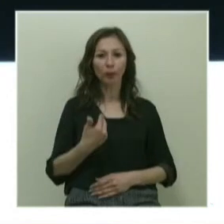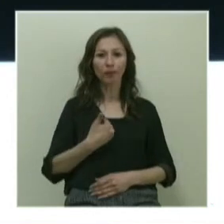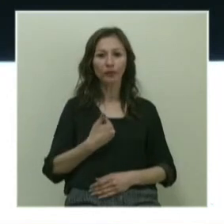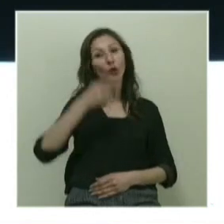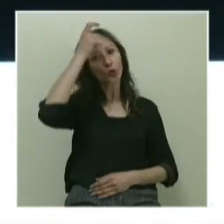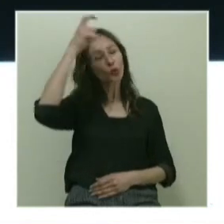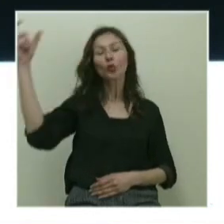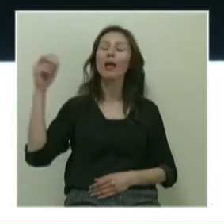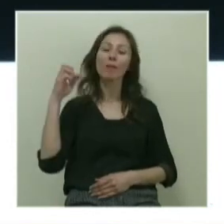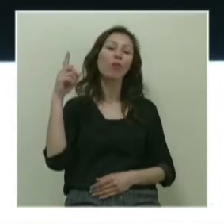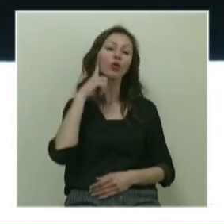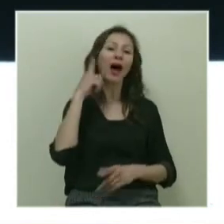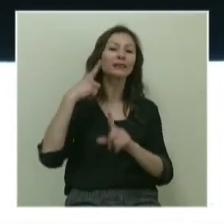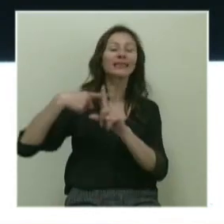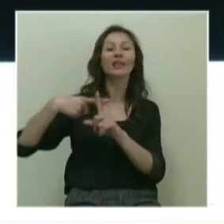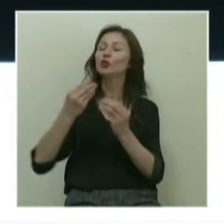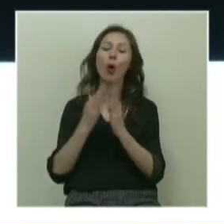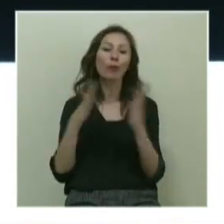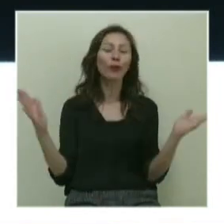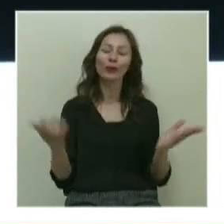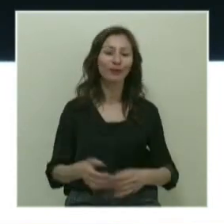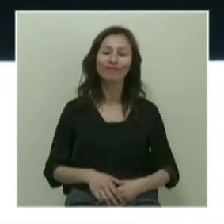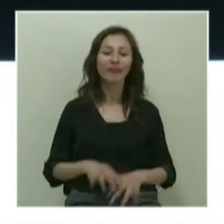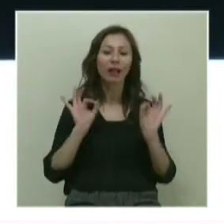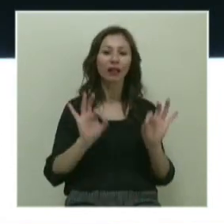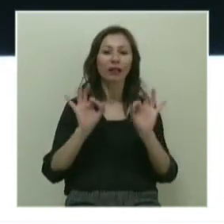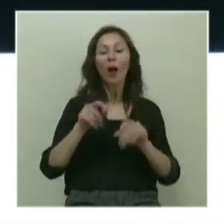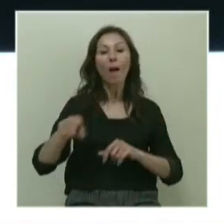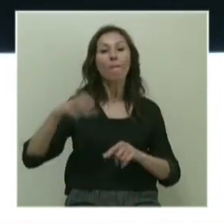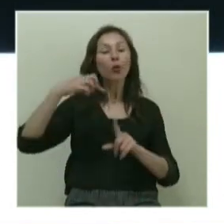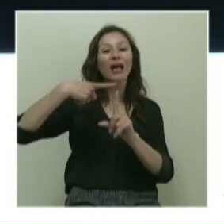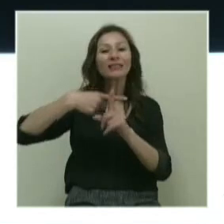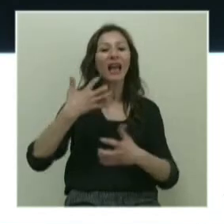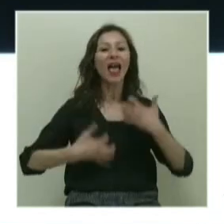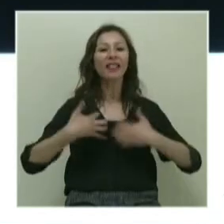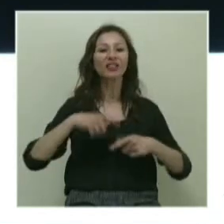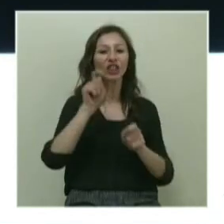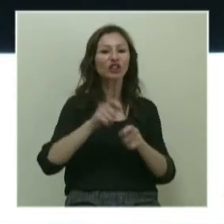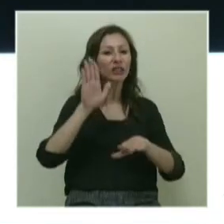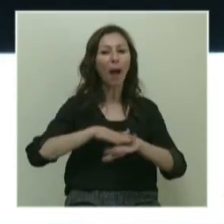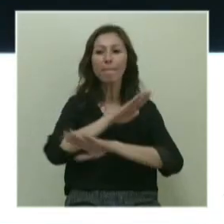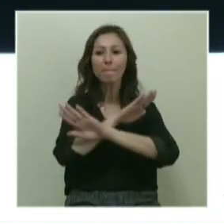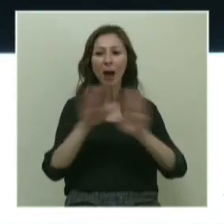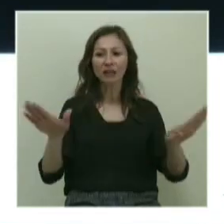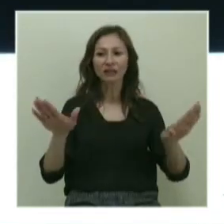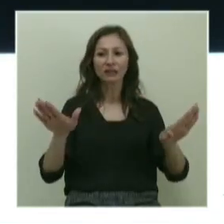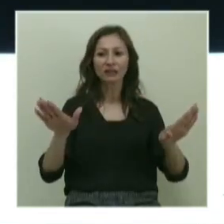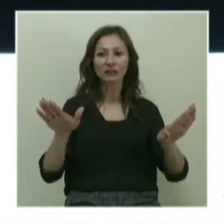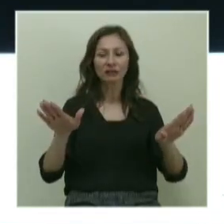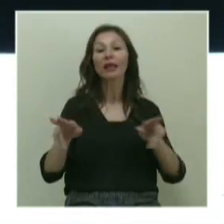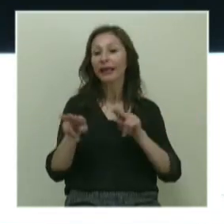potansiyeli çok büyük. Arkadaşlar, potansiyel enerji iş yapmaz. Kinetik enerji iş yapar.